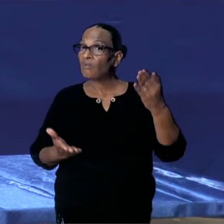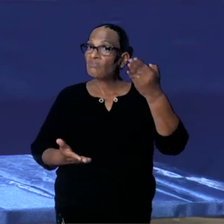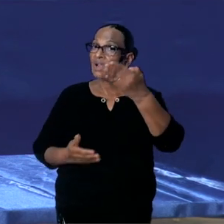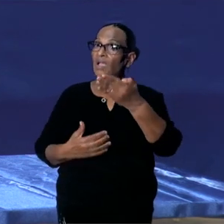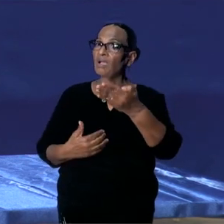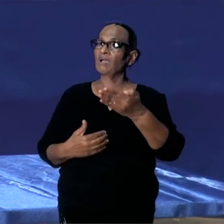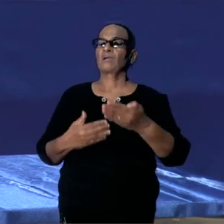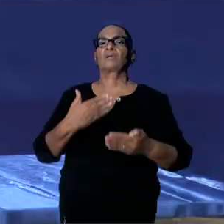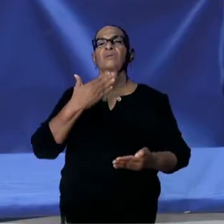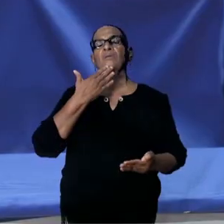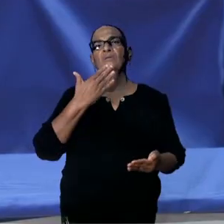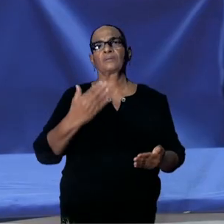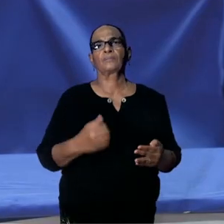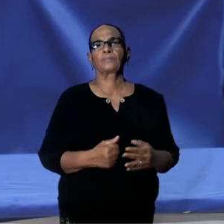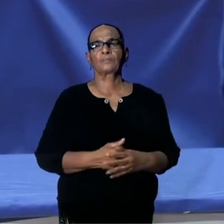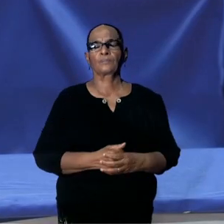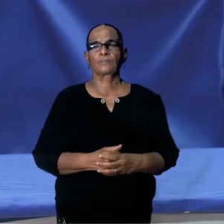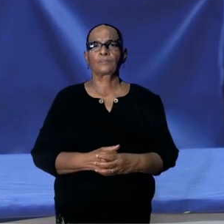Dank u wel.